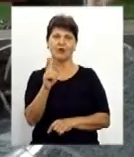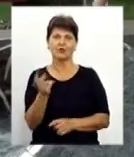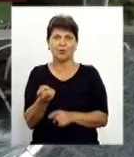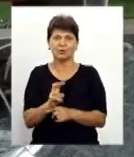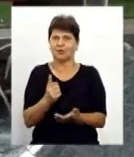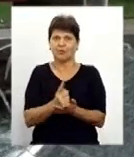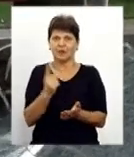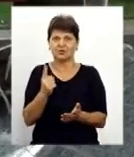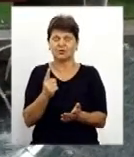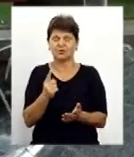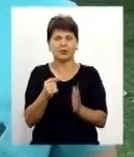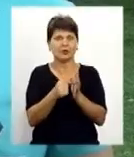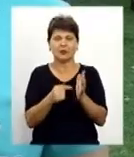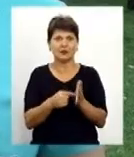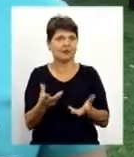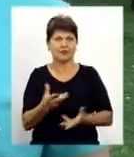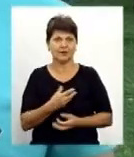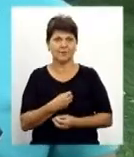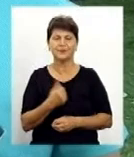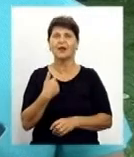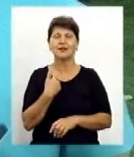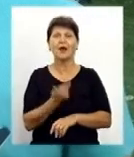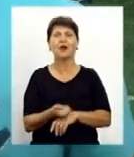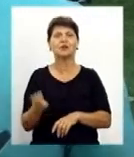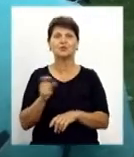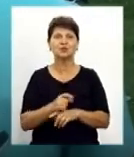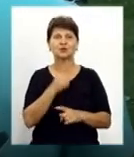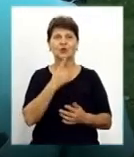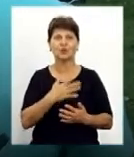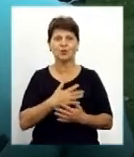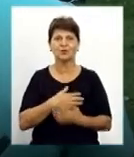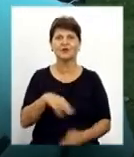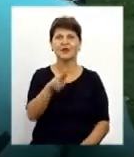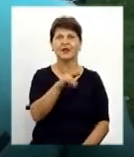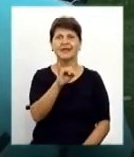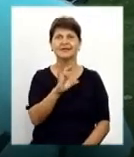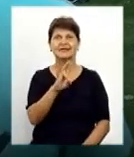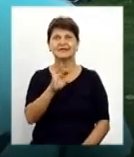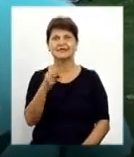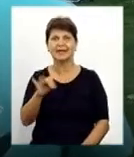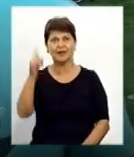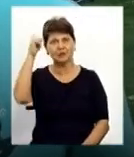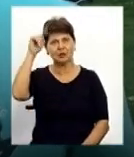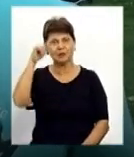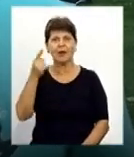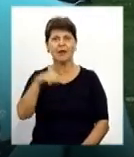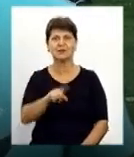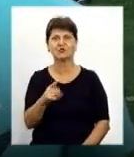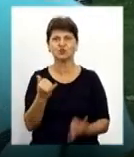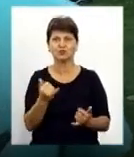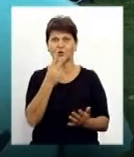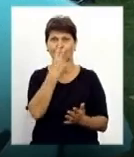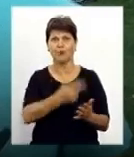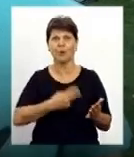вперше, діляться враженнями. Я дуже люблю дивитися діснеївські мультики, але те, що сьогодні показали